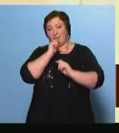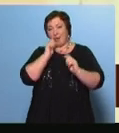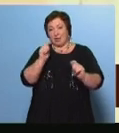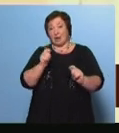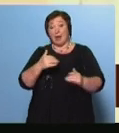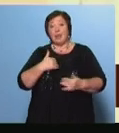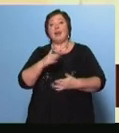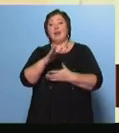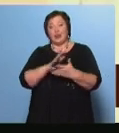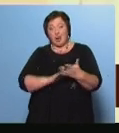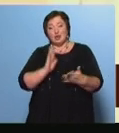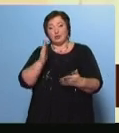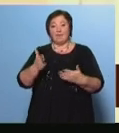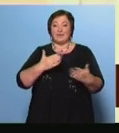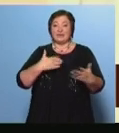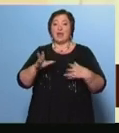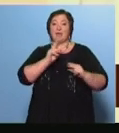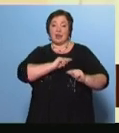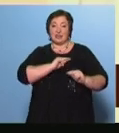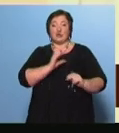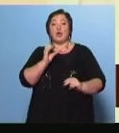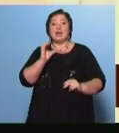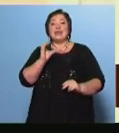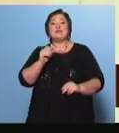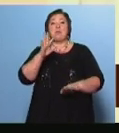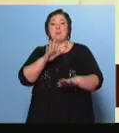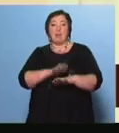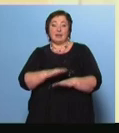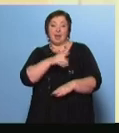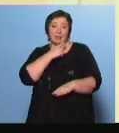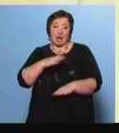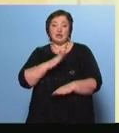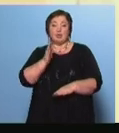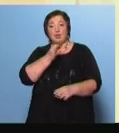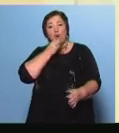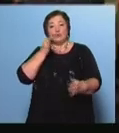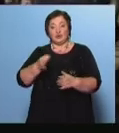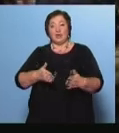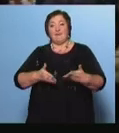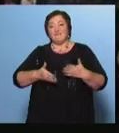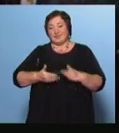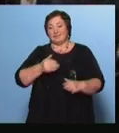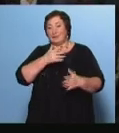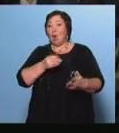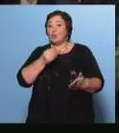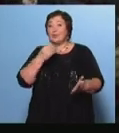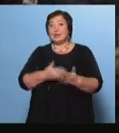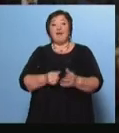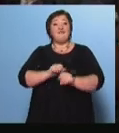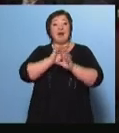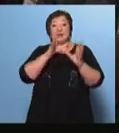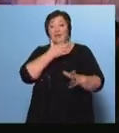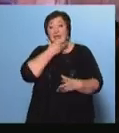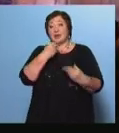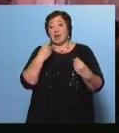и дальше будем взаимодействовать с Сбербанком России И будем отвечать вызовам времени Оценить фонтан во всей красе